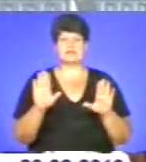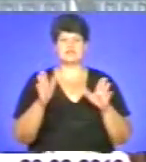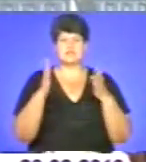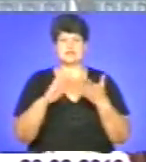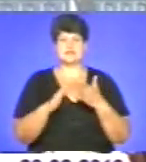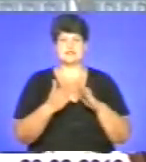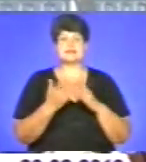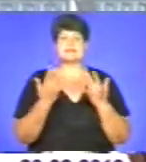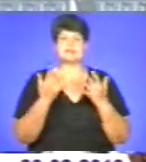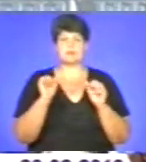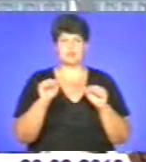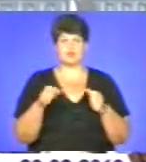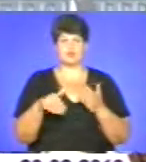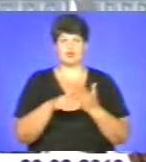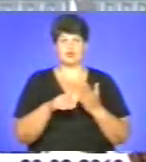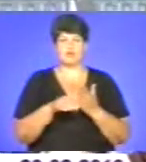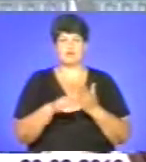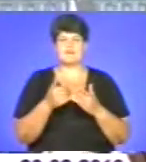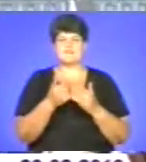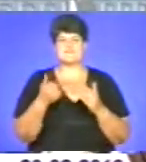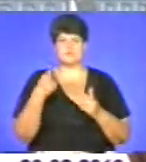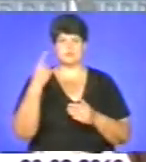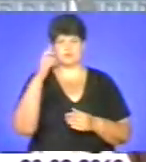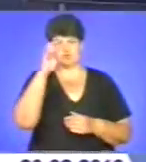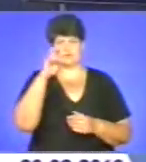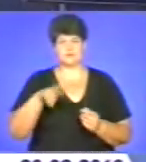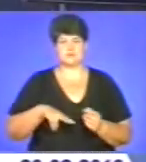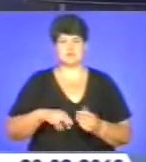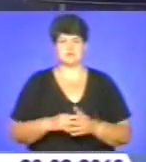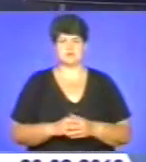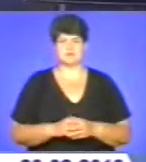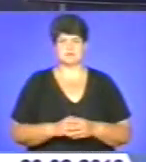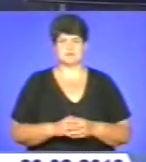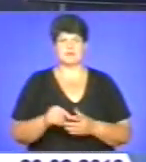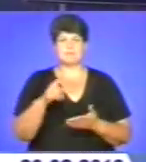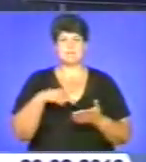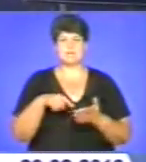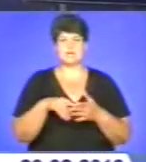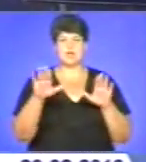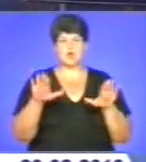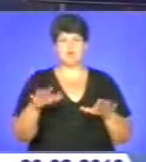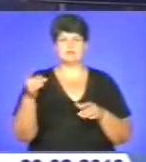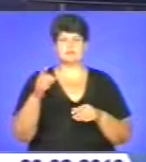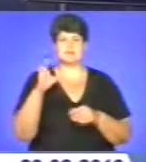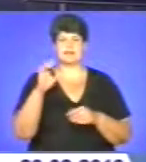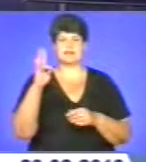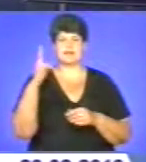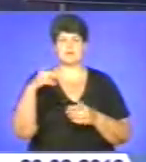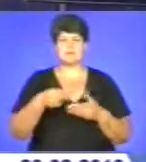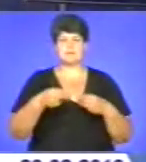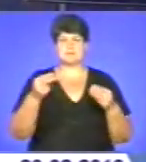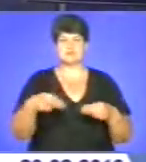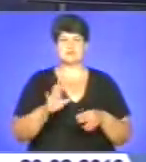ще ми можемо домогти безпосередньо від обласної державної адміністрації. Міський голова Тернополя Сергій Надал підписав